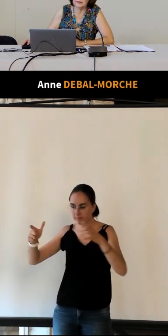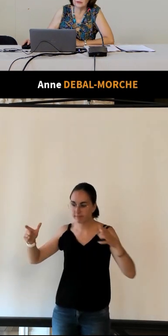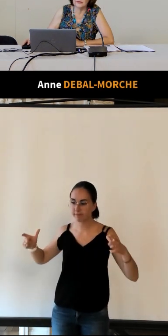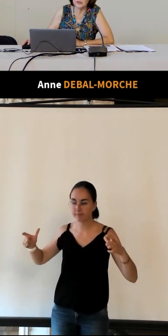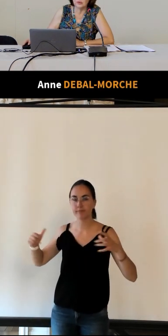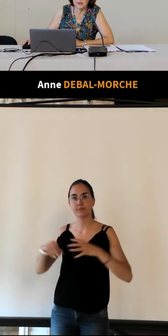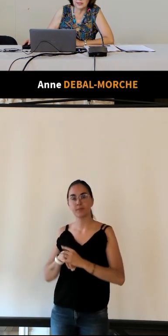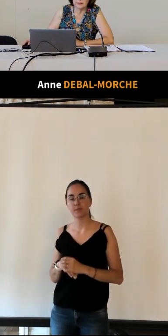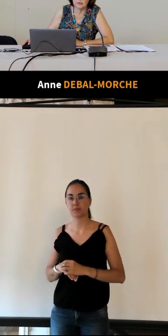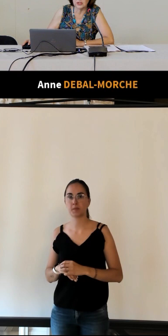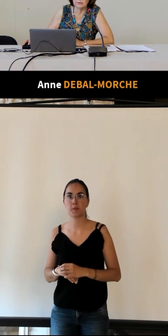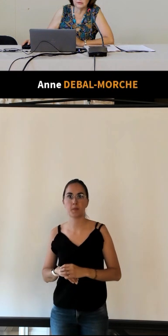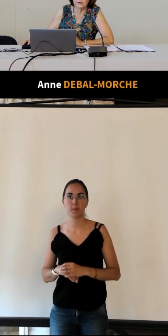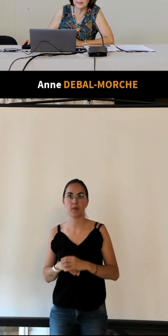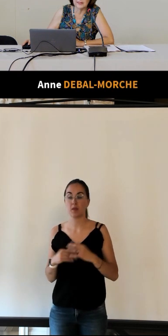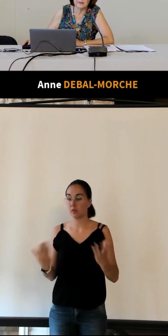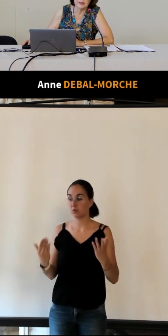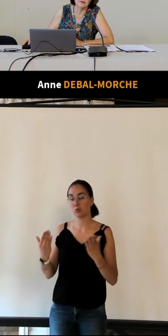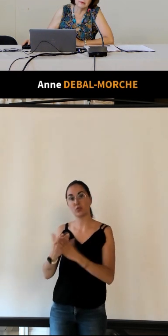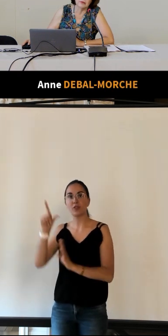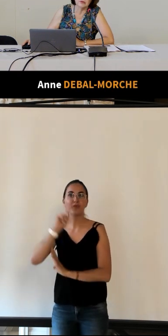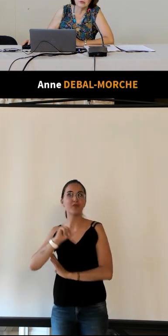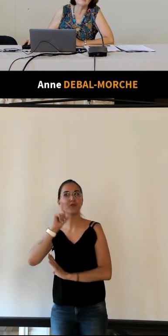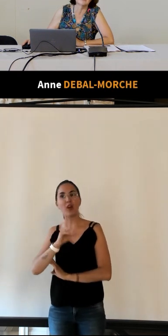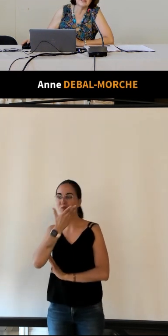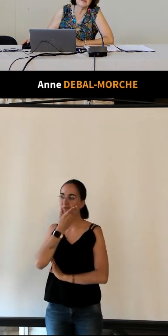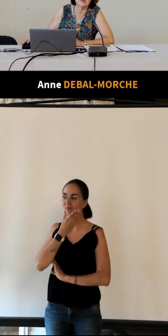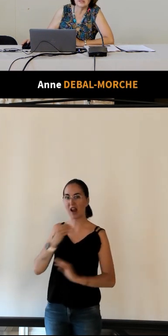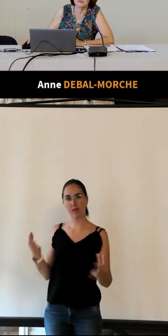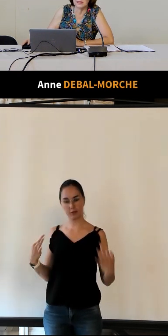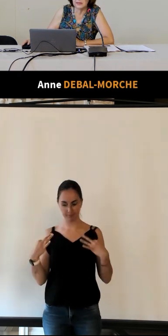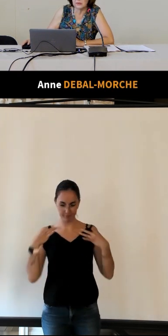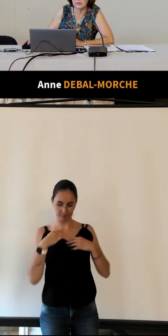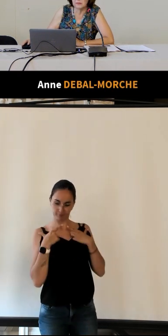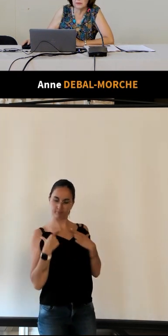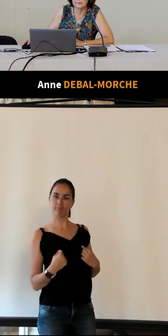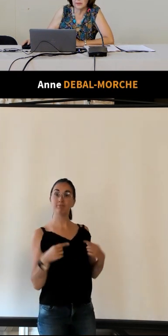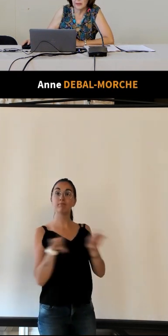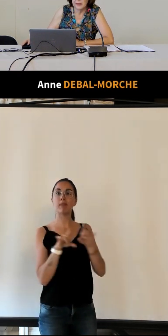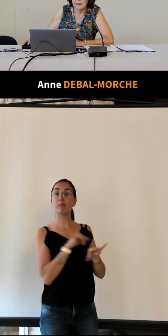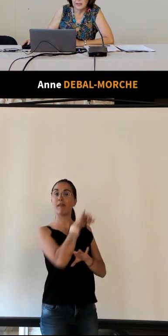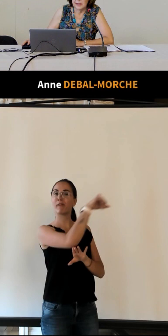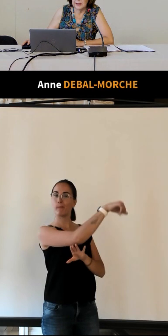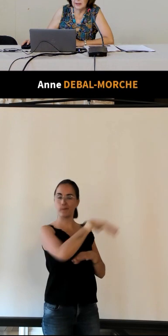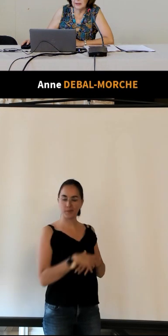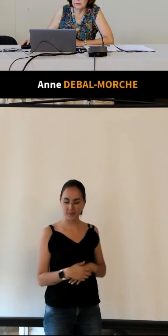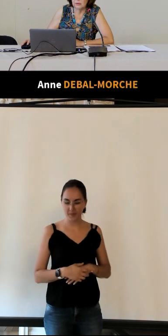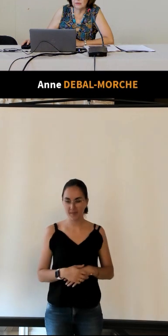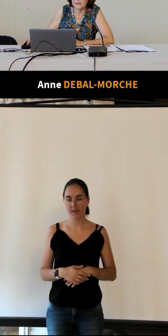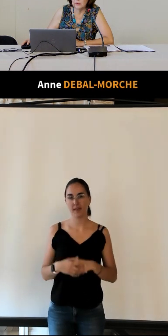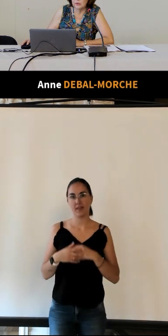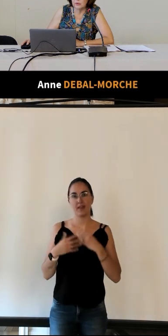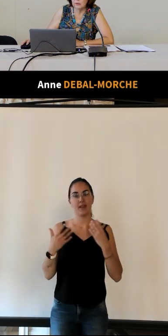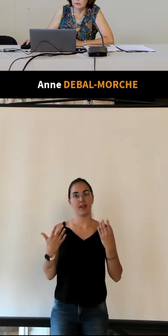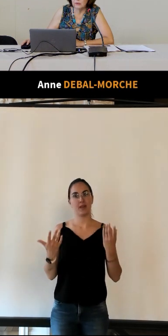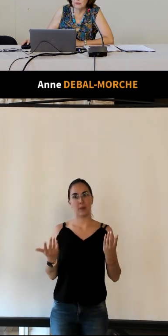de l'office du tourisme donc une charmante hôtesse avec le costume très hôtesse de l'air justement et donc